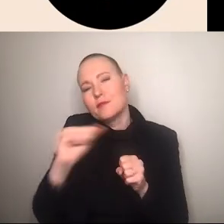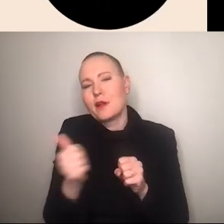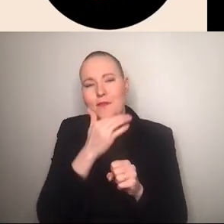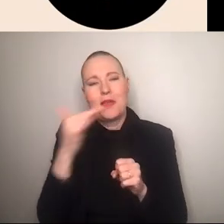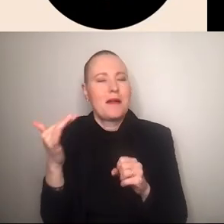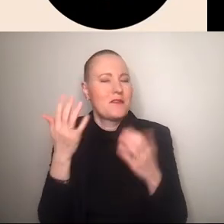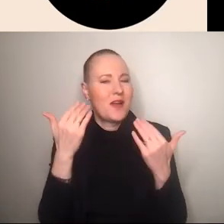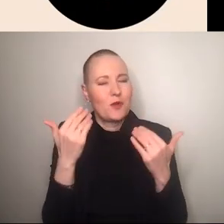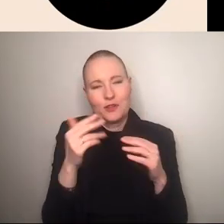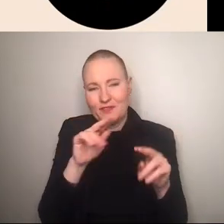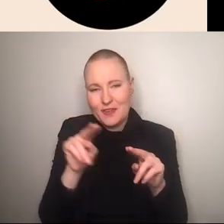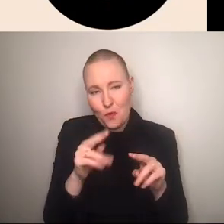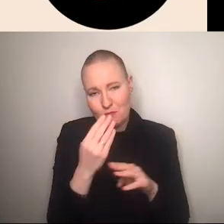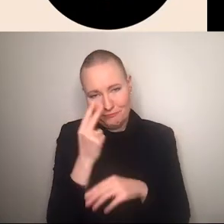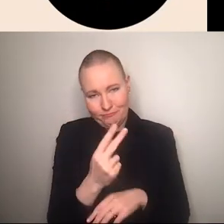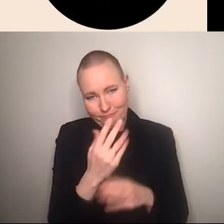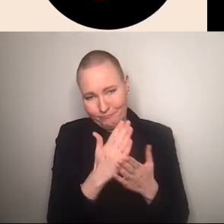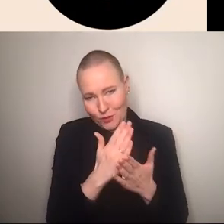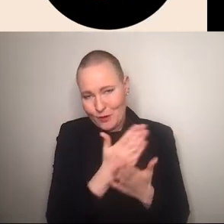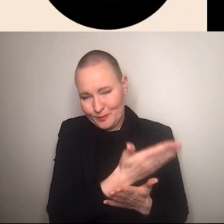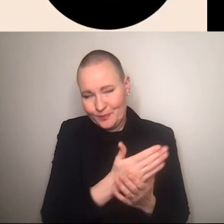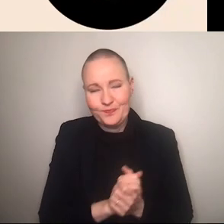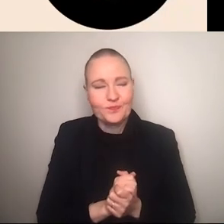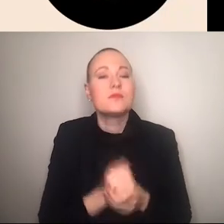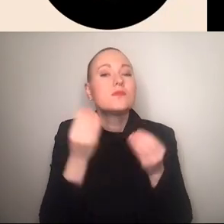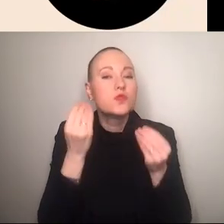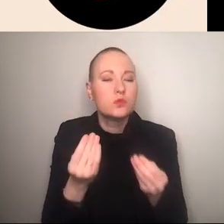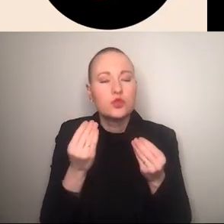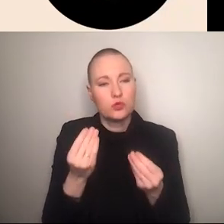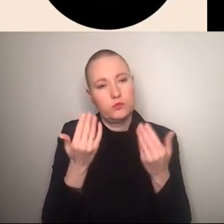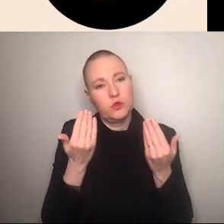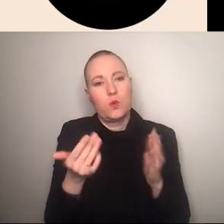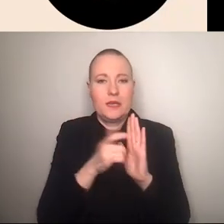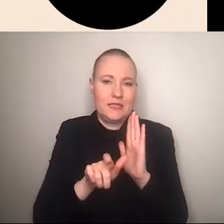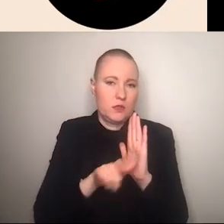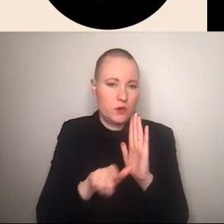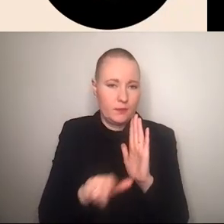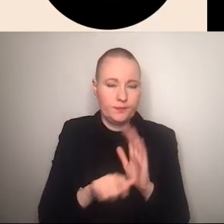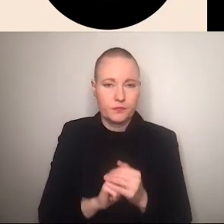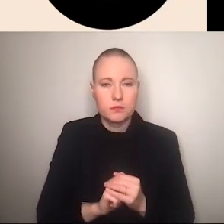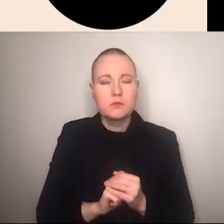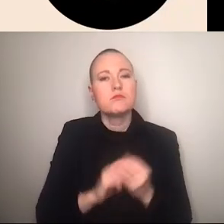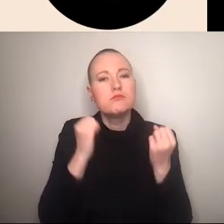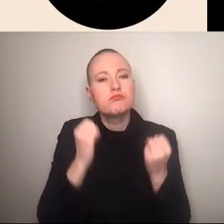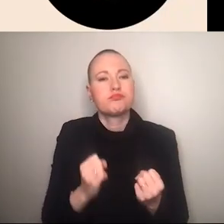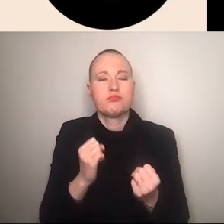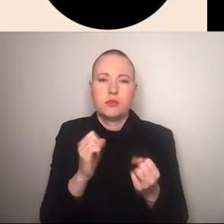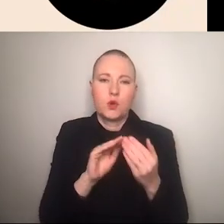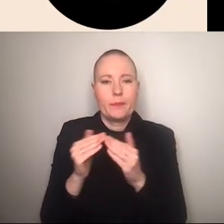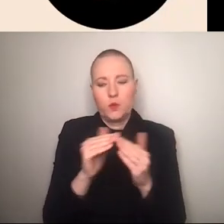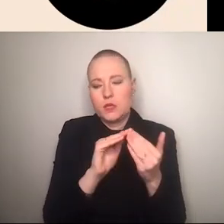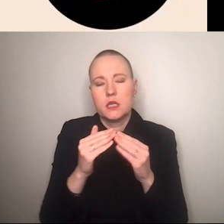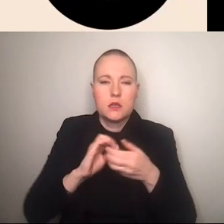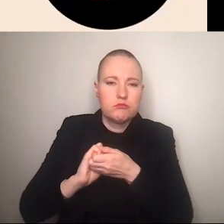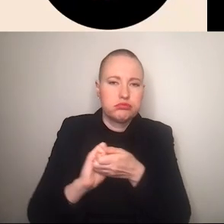dem video zu sehen genau und das ist so ein sehr charakteristisches merkmal für instagram das vor allen dingen auch der community bildung